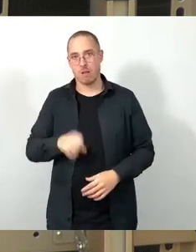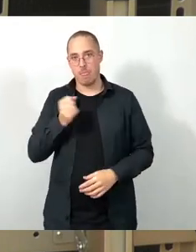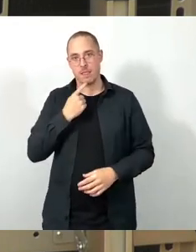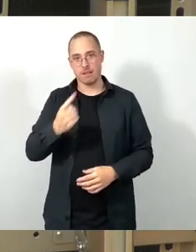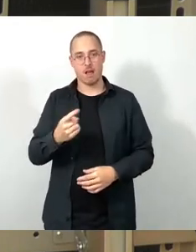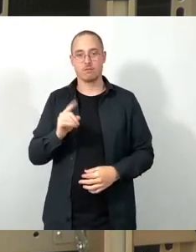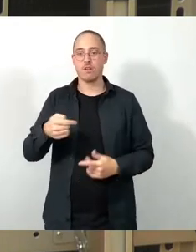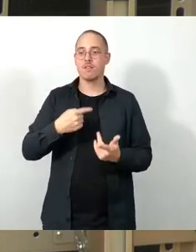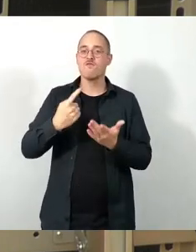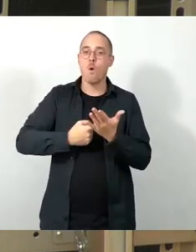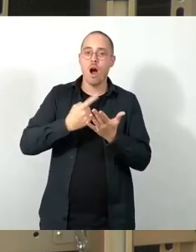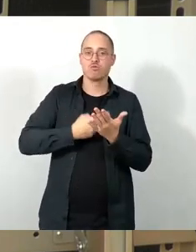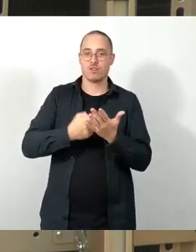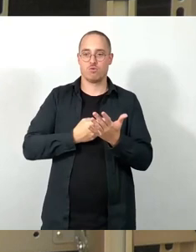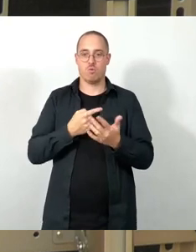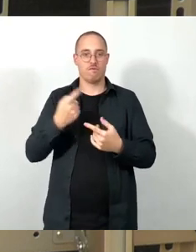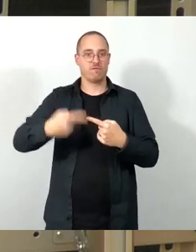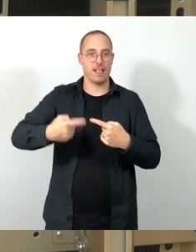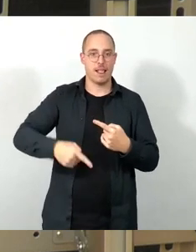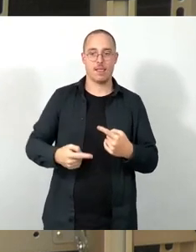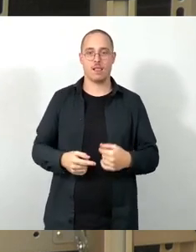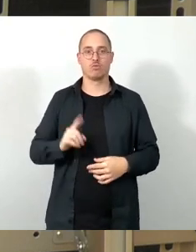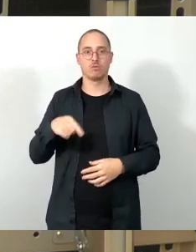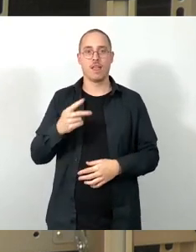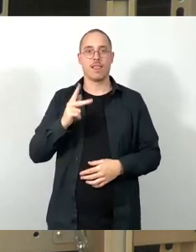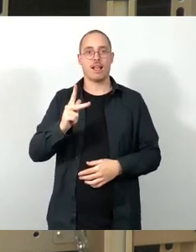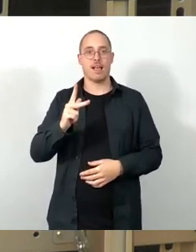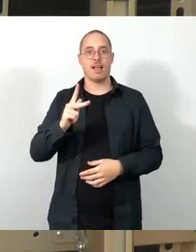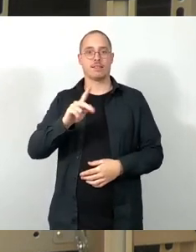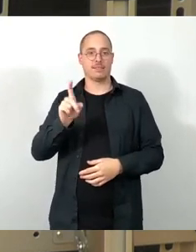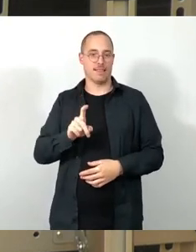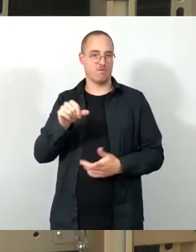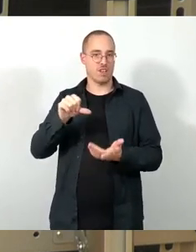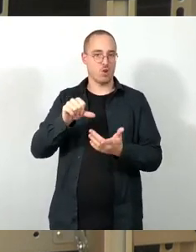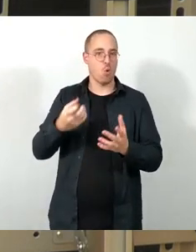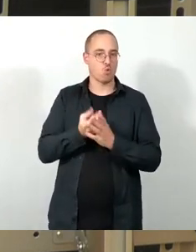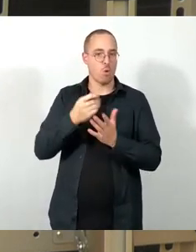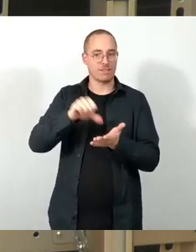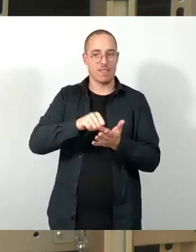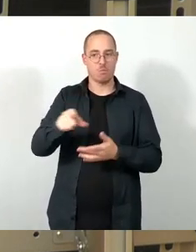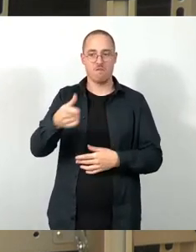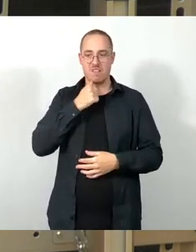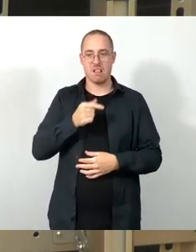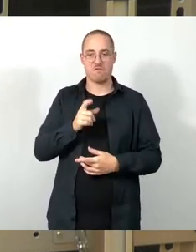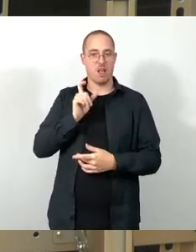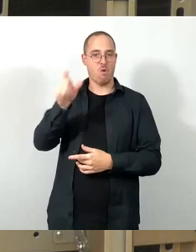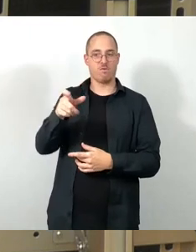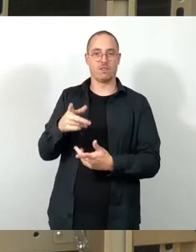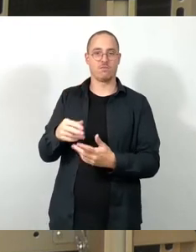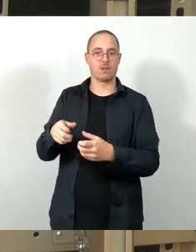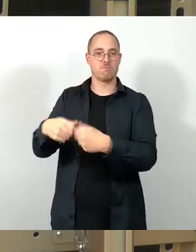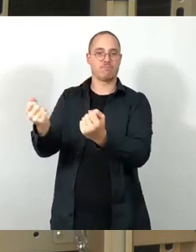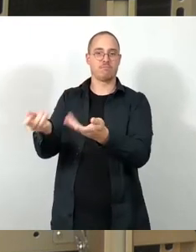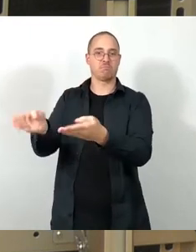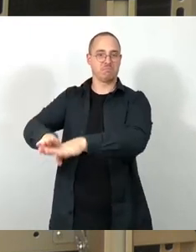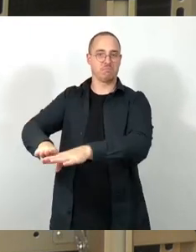KMZs, also die Kulturnachbarschaftszentren, über die Klinge springen zu lassen, halte ich für grob fahrlässig. Liebe CDU,